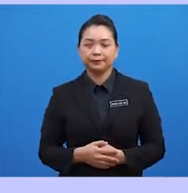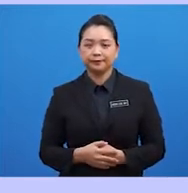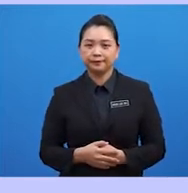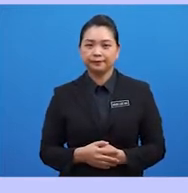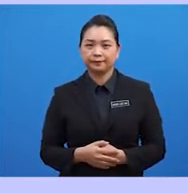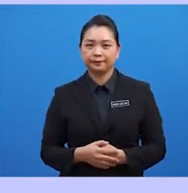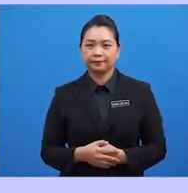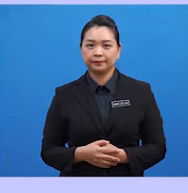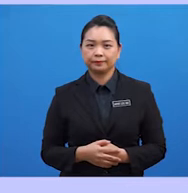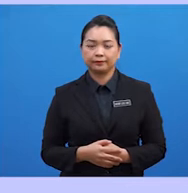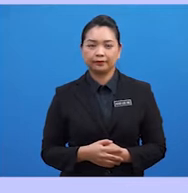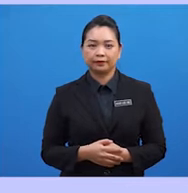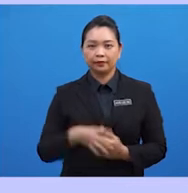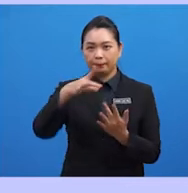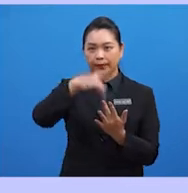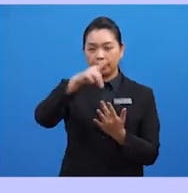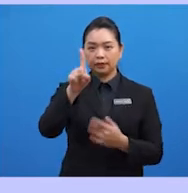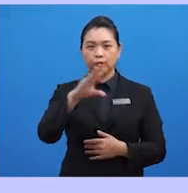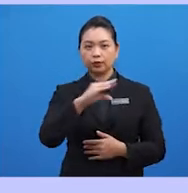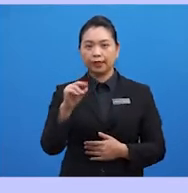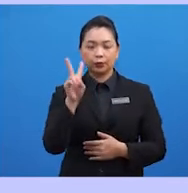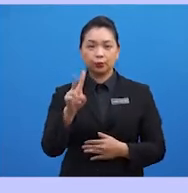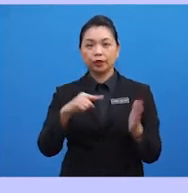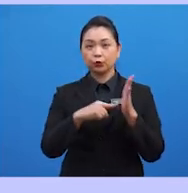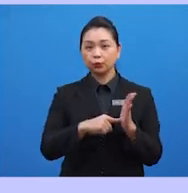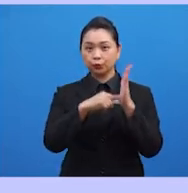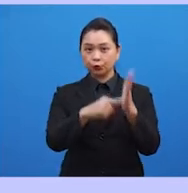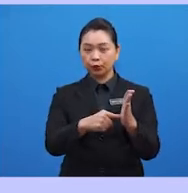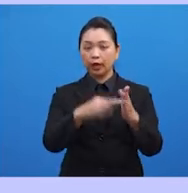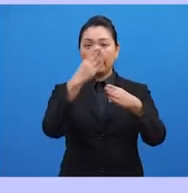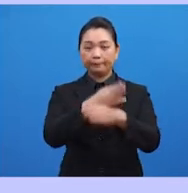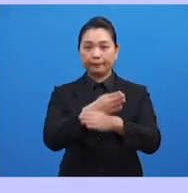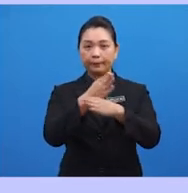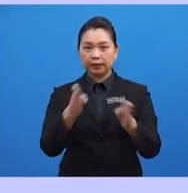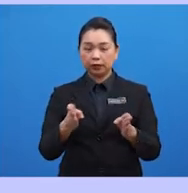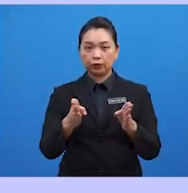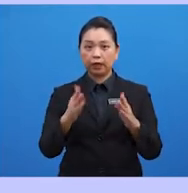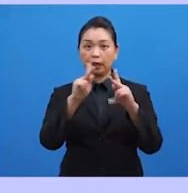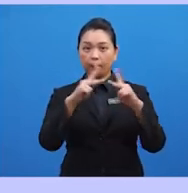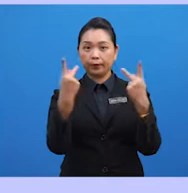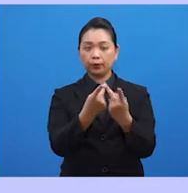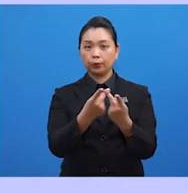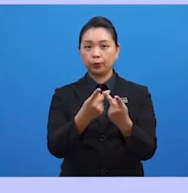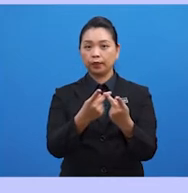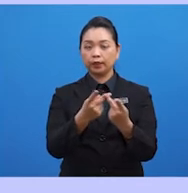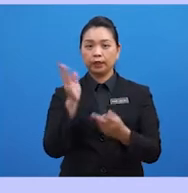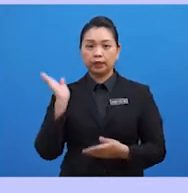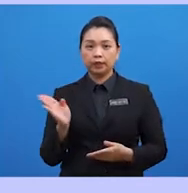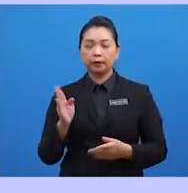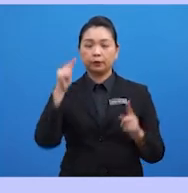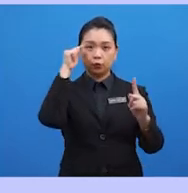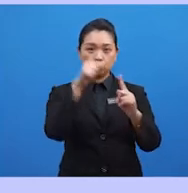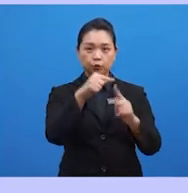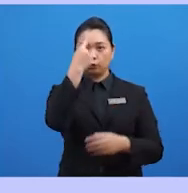Pilihan jawapan satu dan dua menunjukkan penbentukan komuniti ini bertujuan